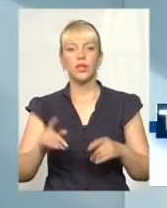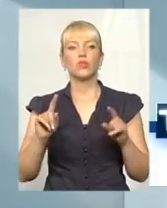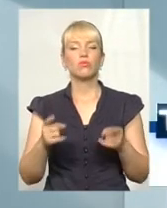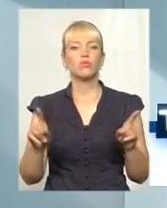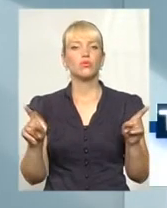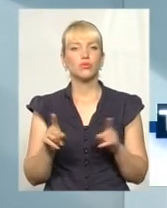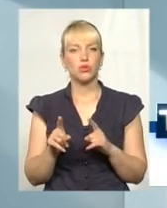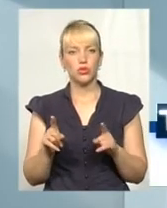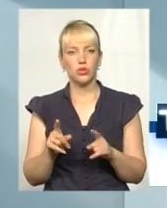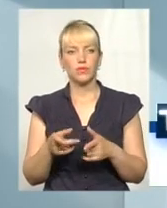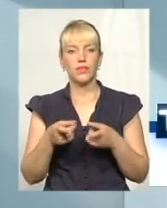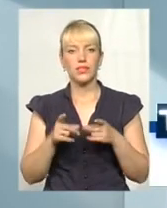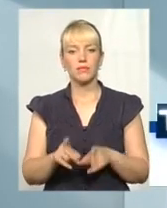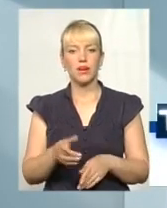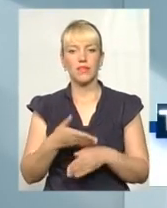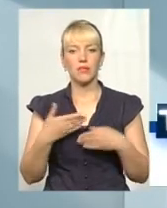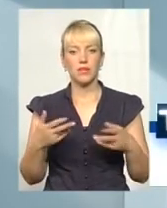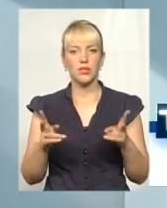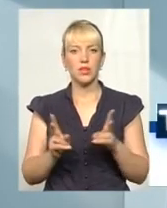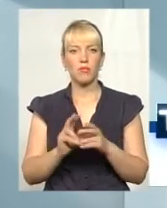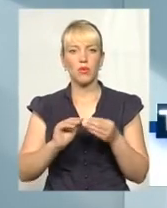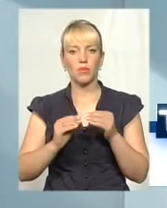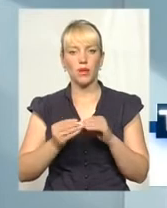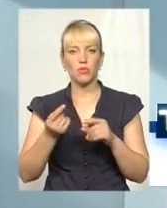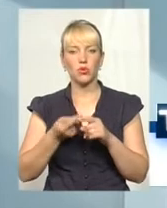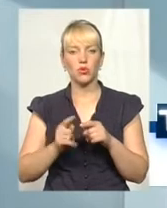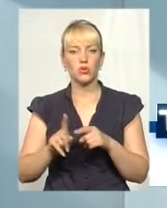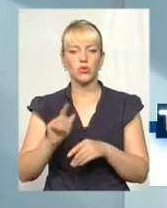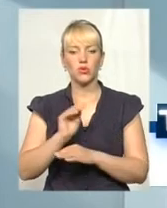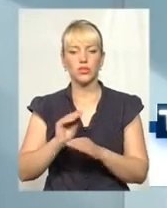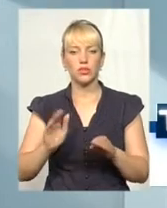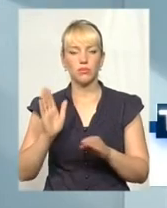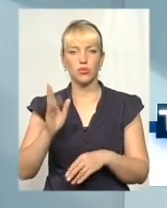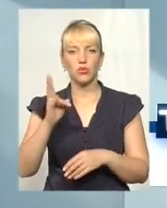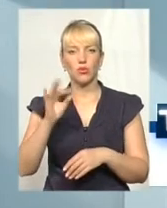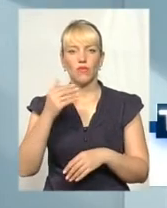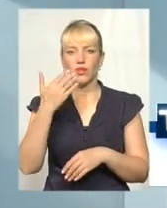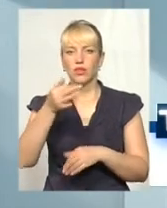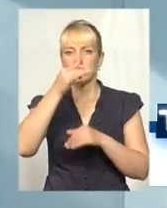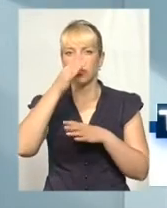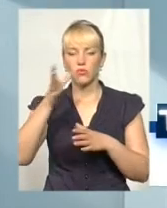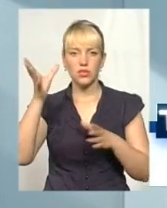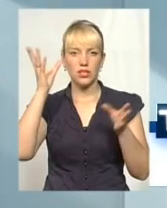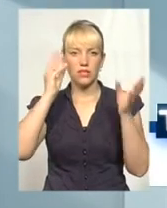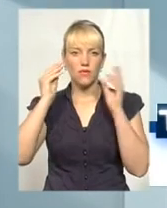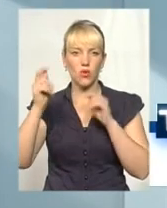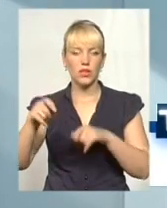що, насправді, ми зіткнемося з проблемою того, що діти будуть, але вони не зможуть засвоїти матеріал. Ну і